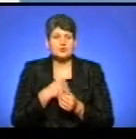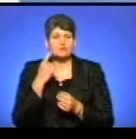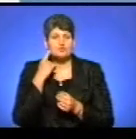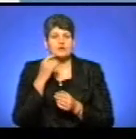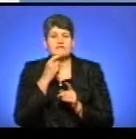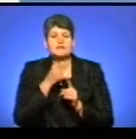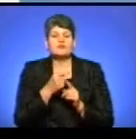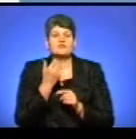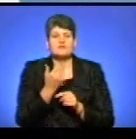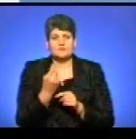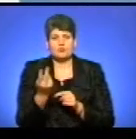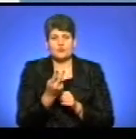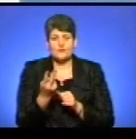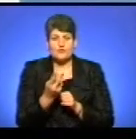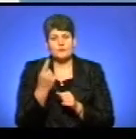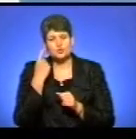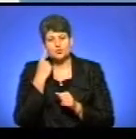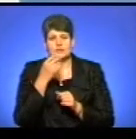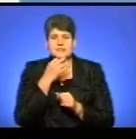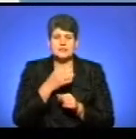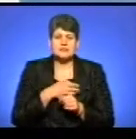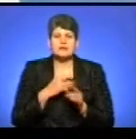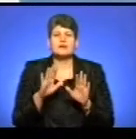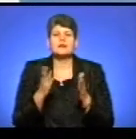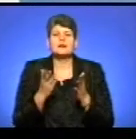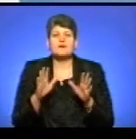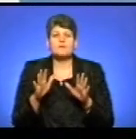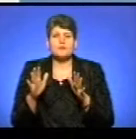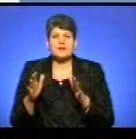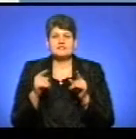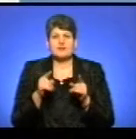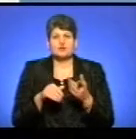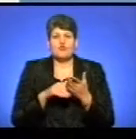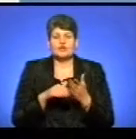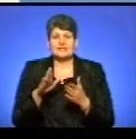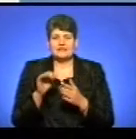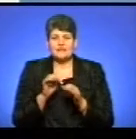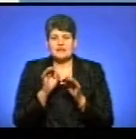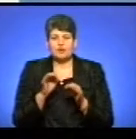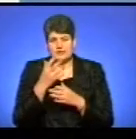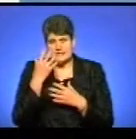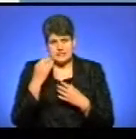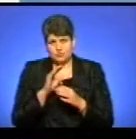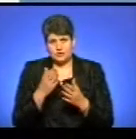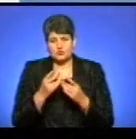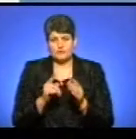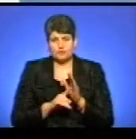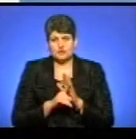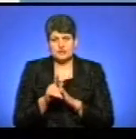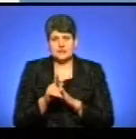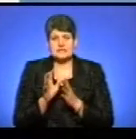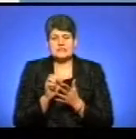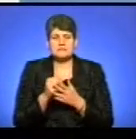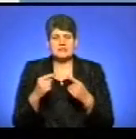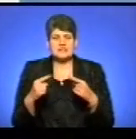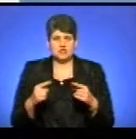від вас обох, аби ви подумали і сказали, який момент із вашого волонтерства ви ніколи не забудете, навіть якщо ви починете займатися зовсім